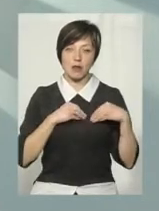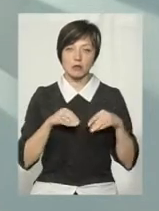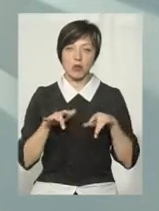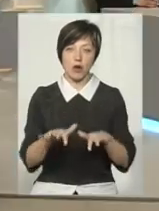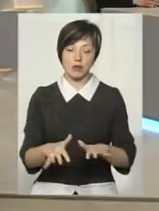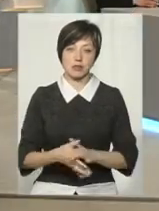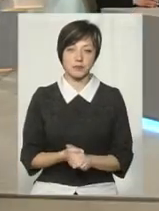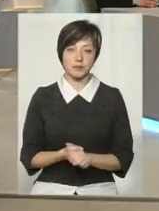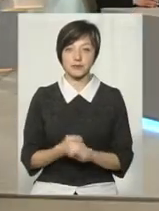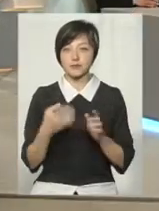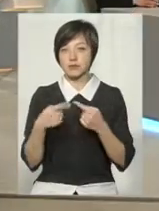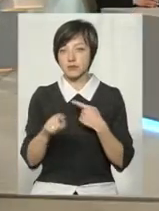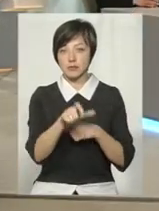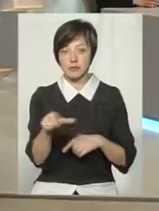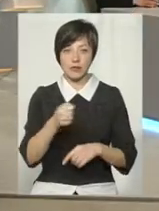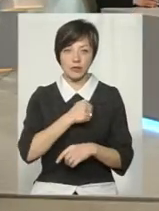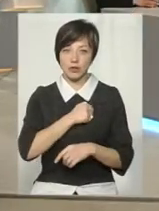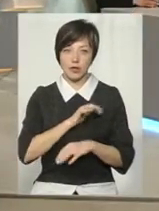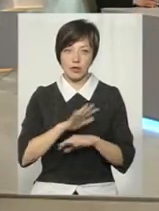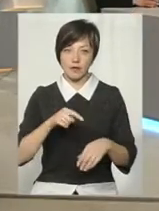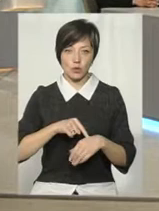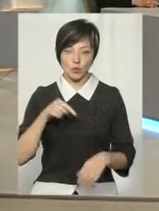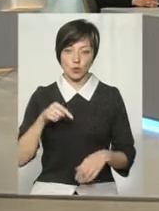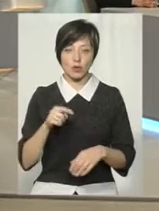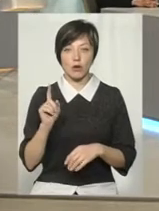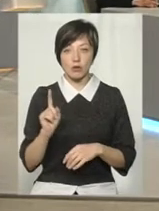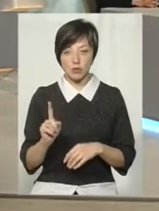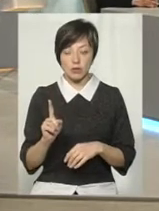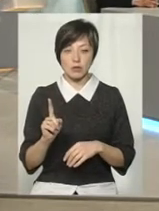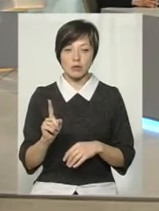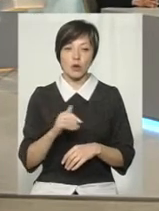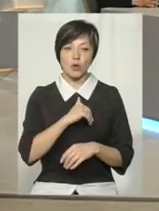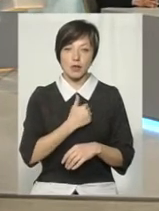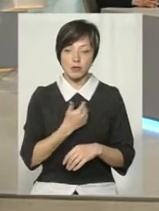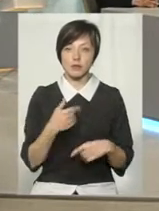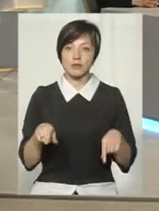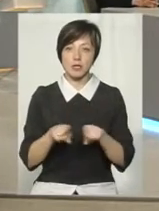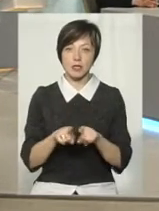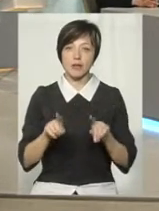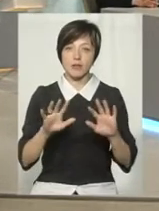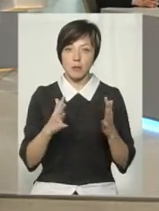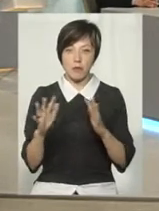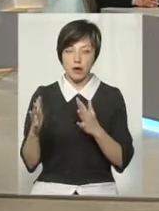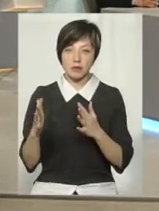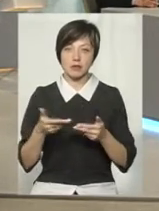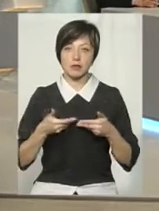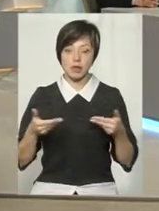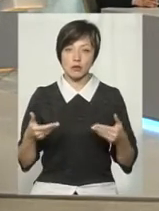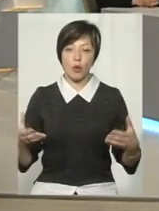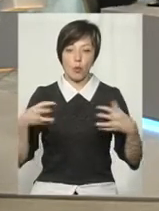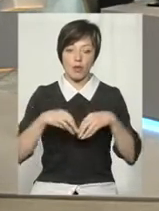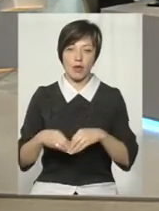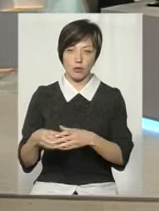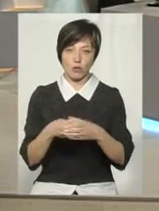акції. Інші, на жаль, не відгукнулися. Хоча хотілося б, щоб все-таки в такі випадки вони нас об